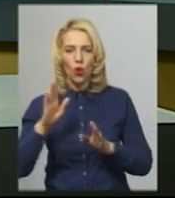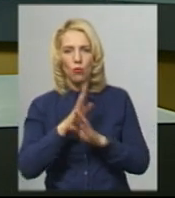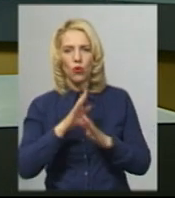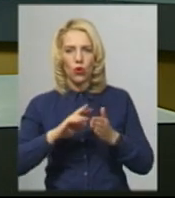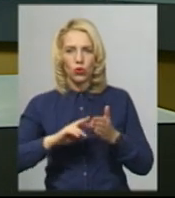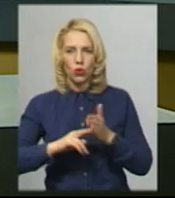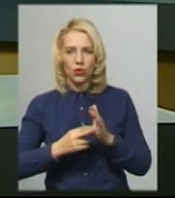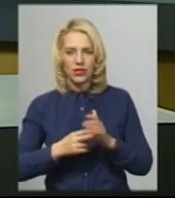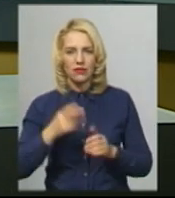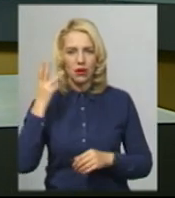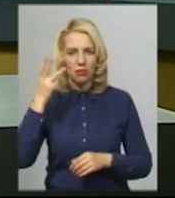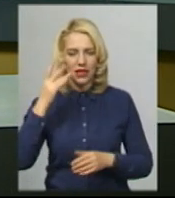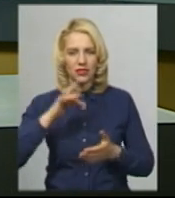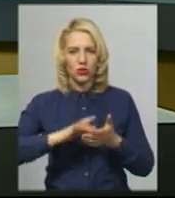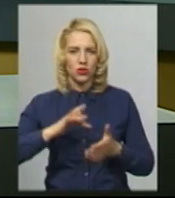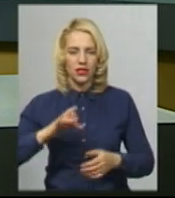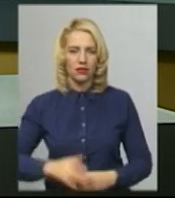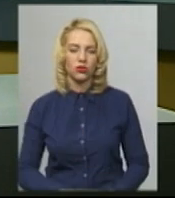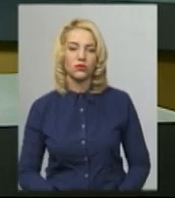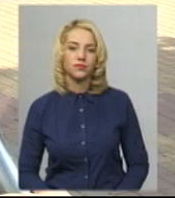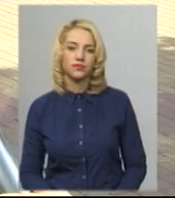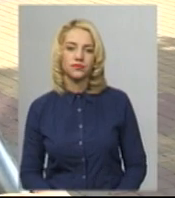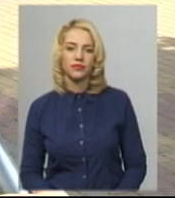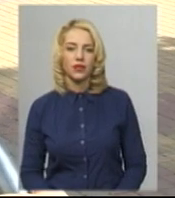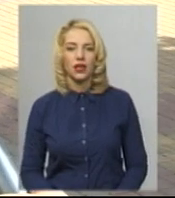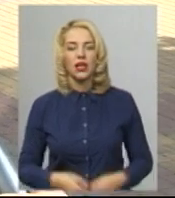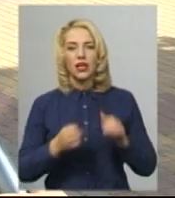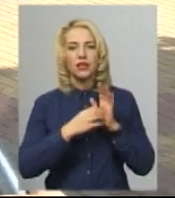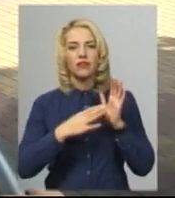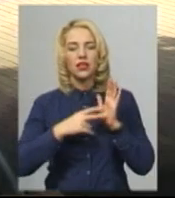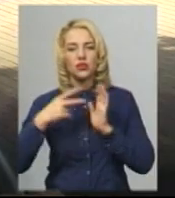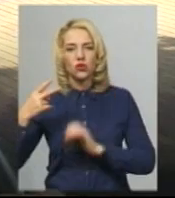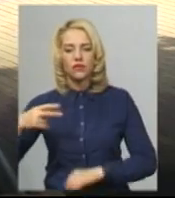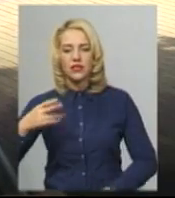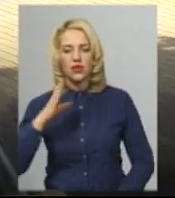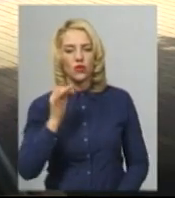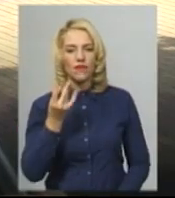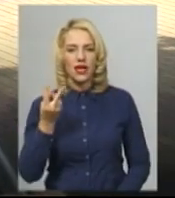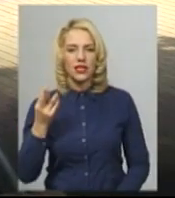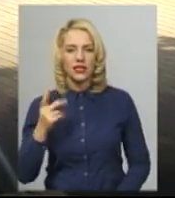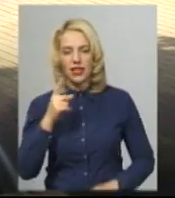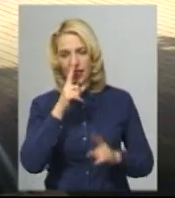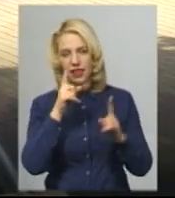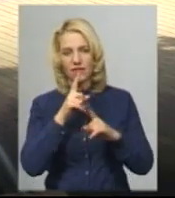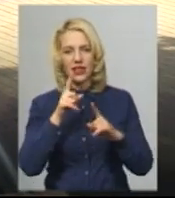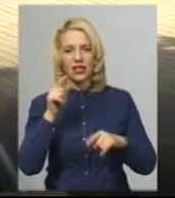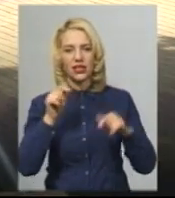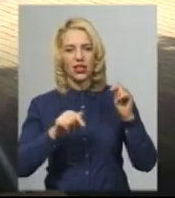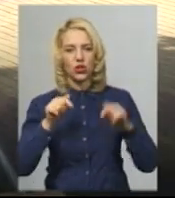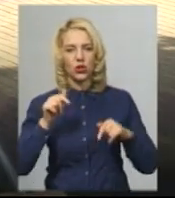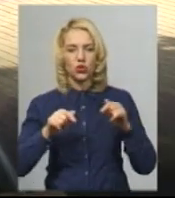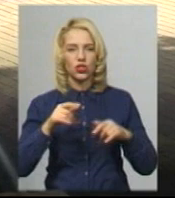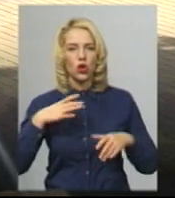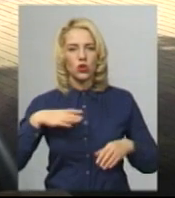обласного центру гідрометеорології Люся Ковалишина. 19-20 вересня, невеликий дощ очікуємо